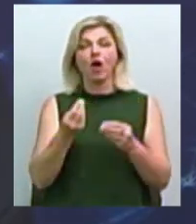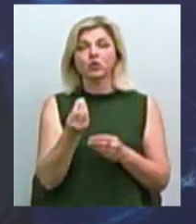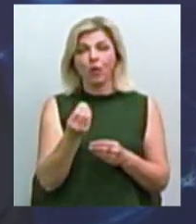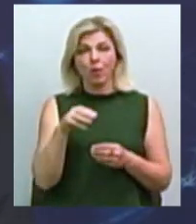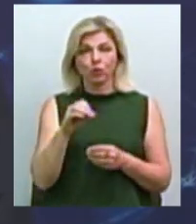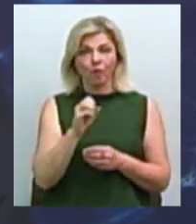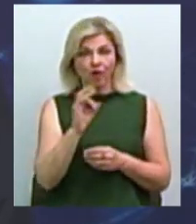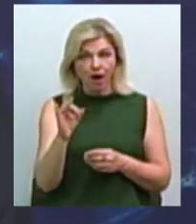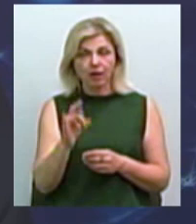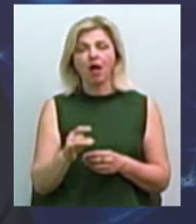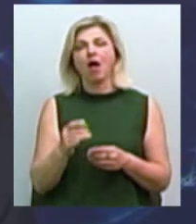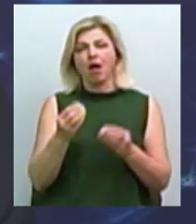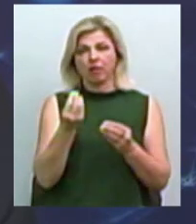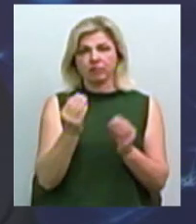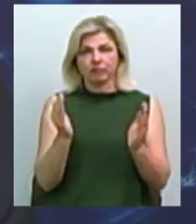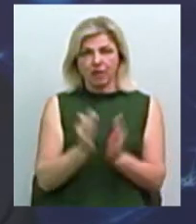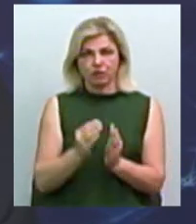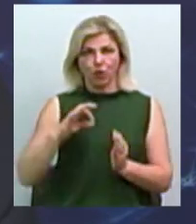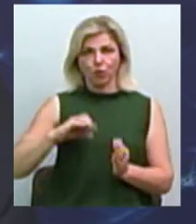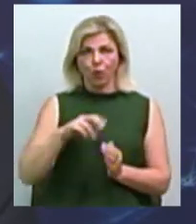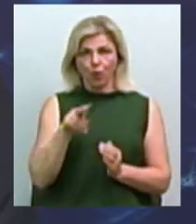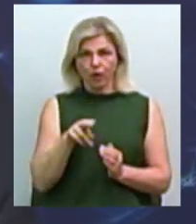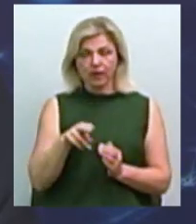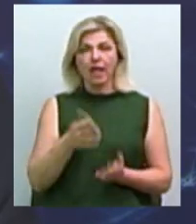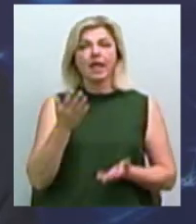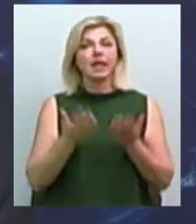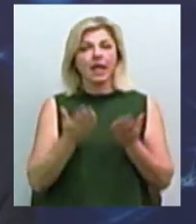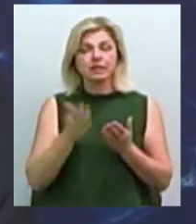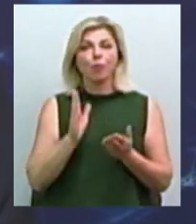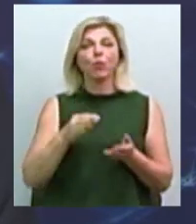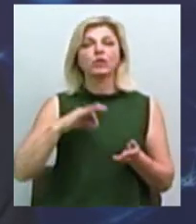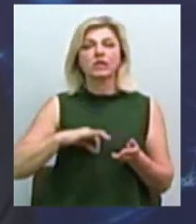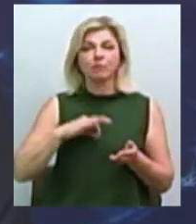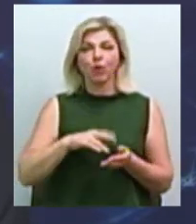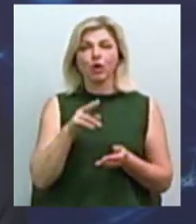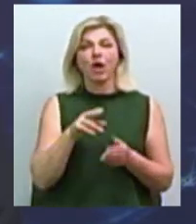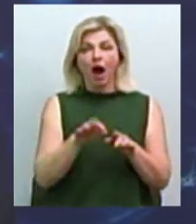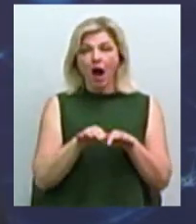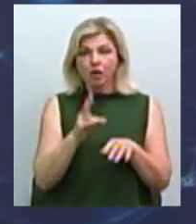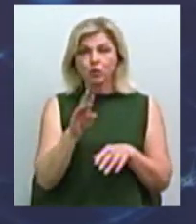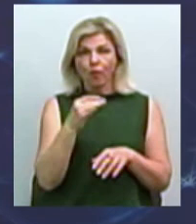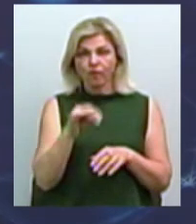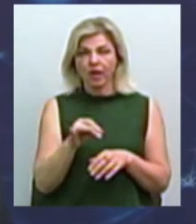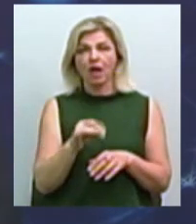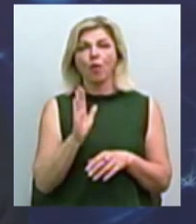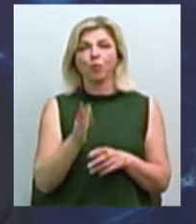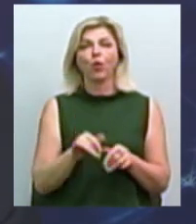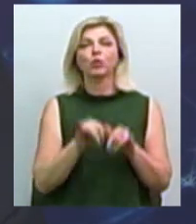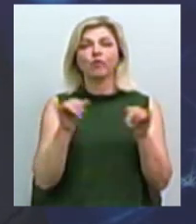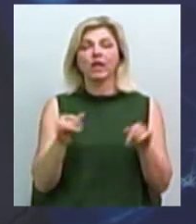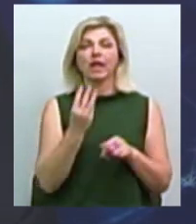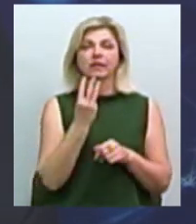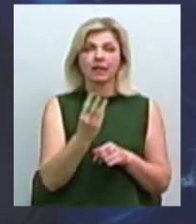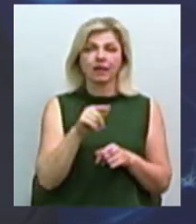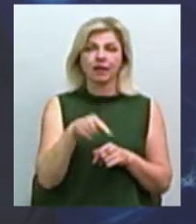розуміючи те, що якщо тільки буде застосований контрольний касовий апарат без збільшення обсягів, якими наполягали, щоб збільшили 3,5-5 мільйонів,